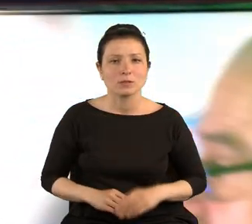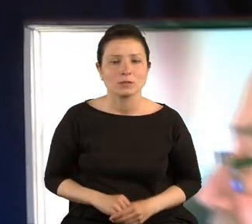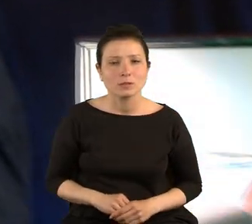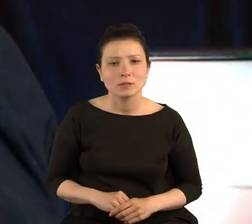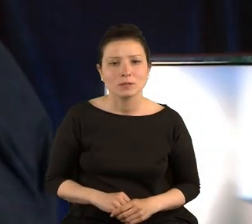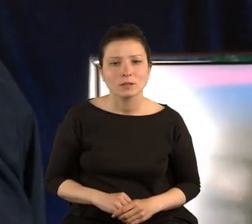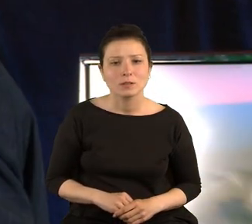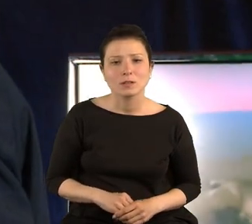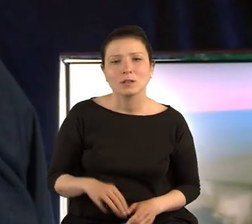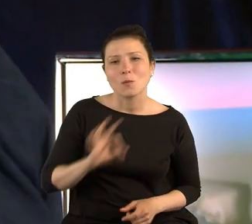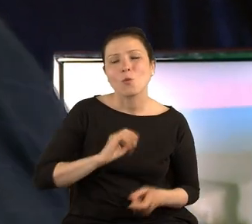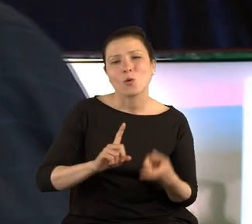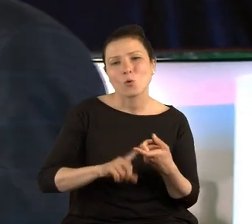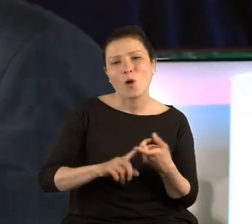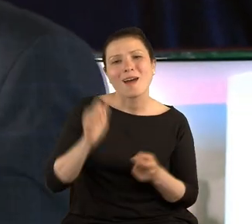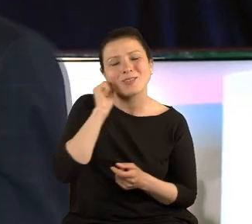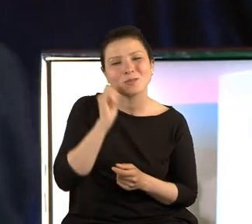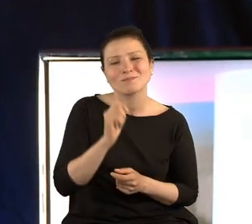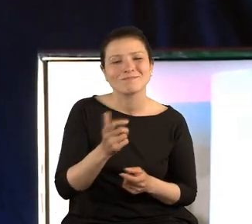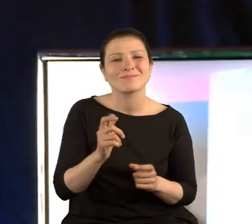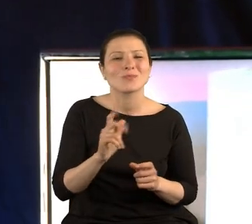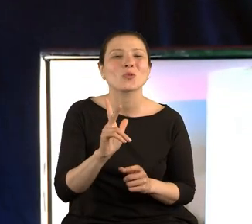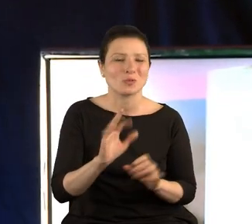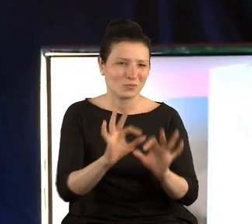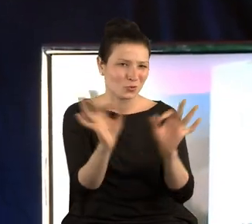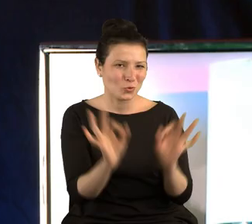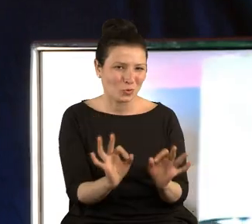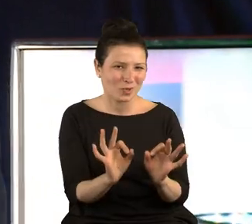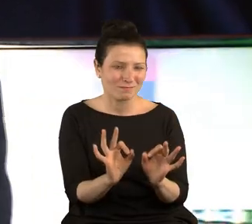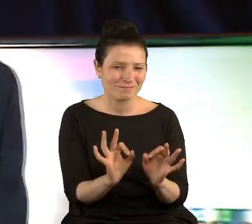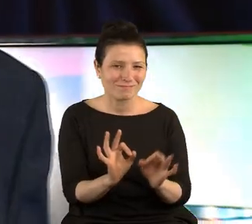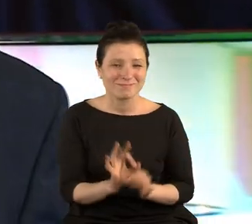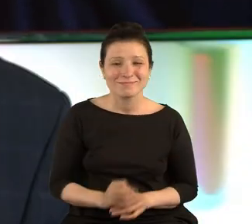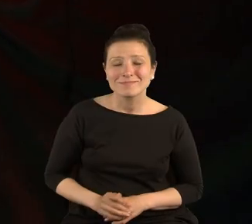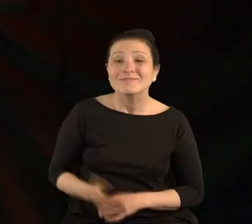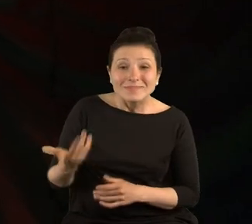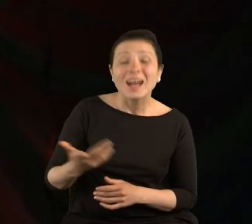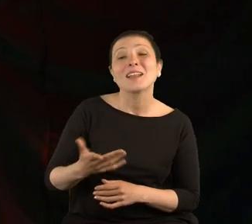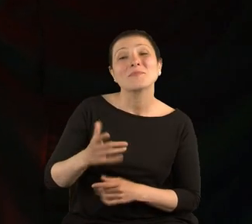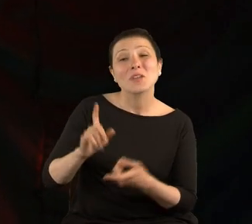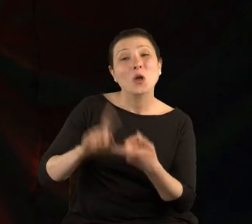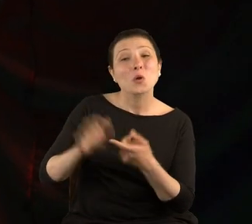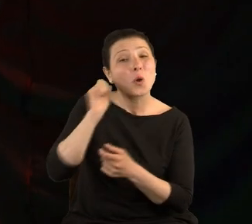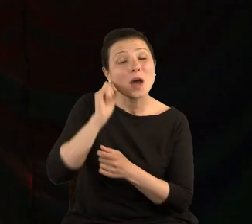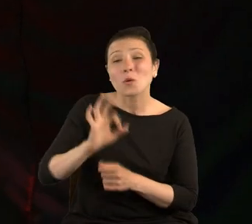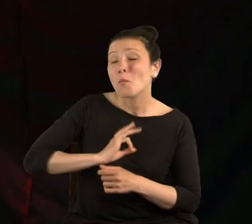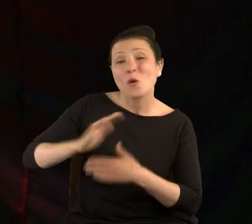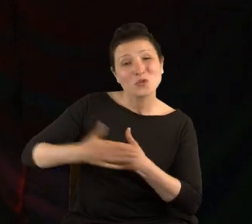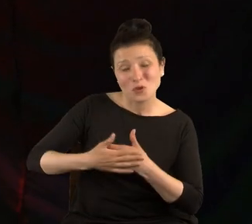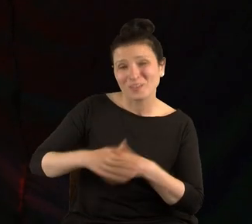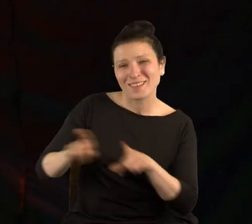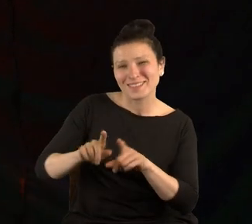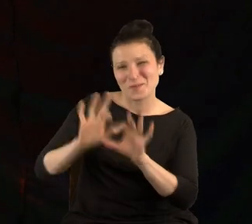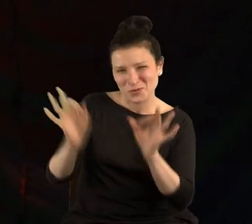Moją kochanką jest sztuka. Na szczęście kochanką mojej żony też jest sztuka. Mamy wspólną